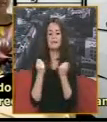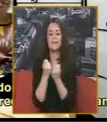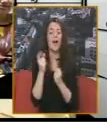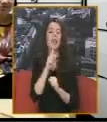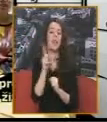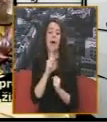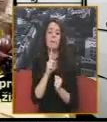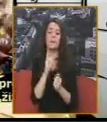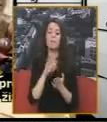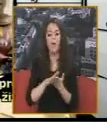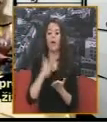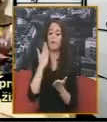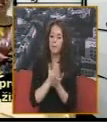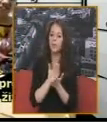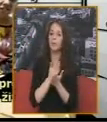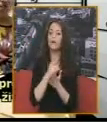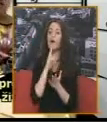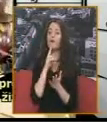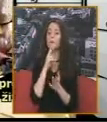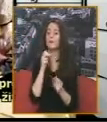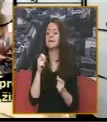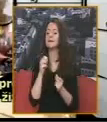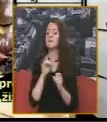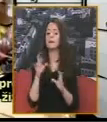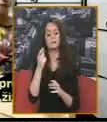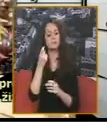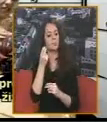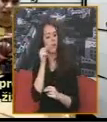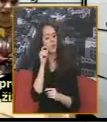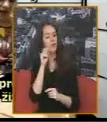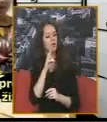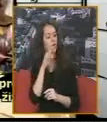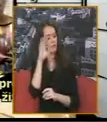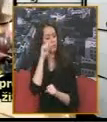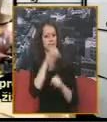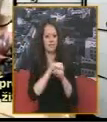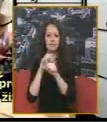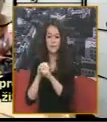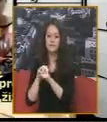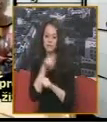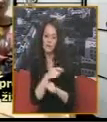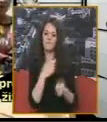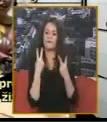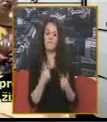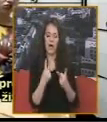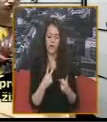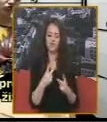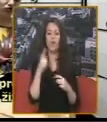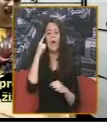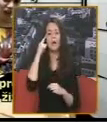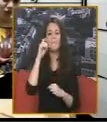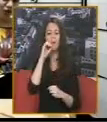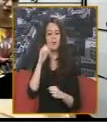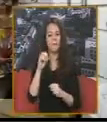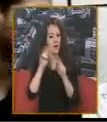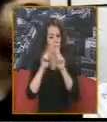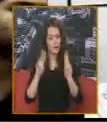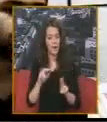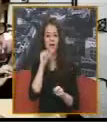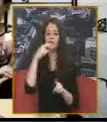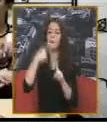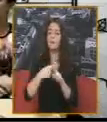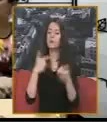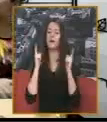ljudi koji su je prepoznali Kao jako značajnu Pre svega to je Japan Tobacco International I grad Beograd Koji nam je pružio